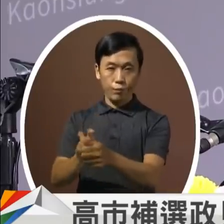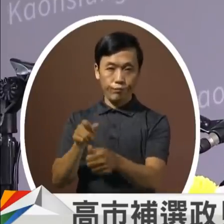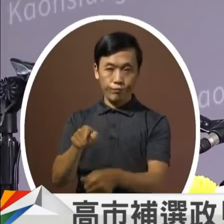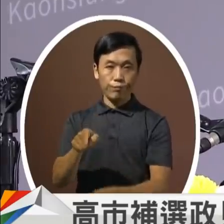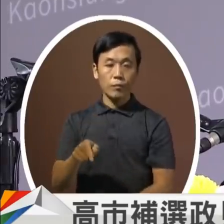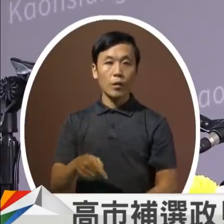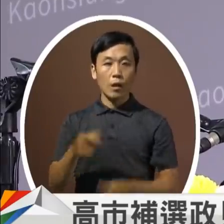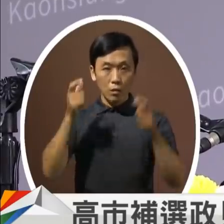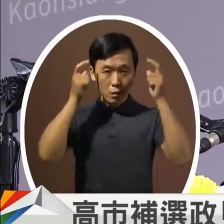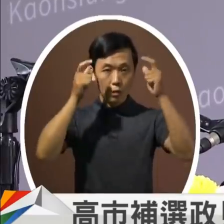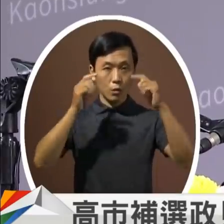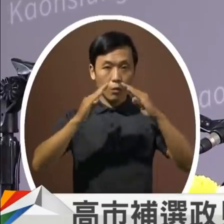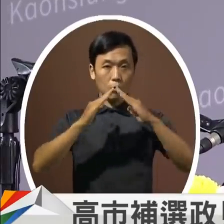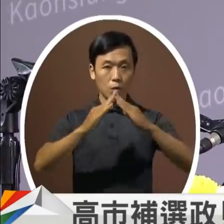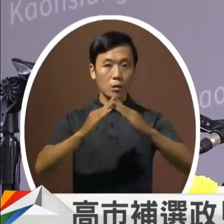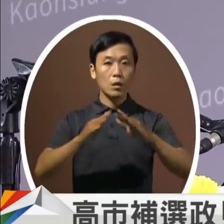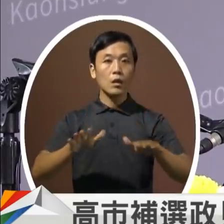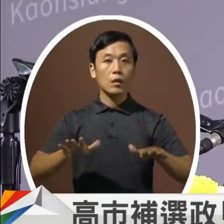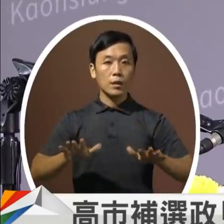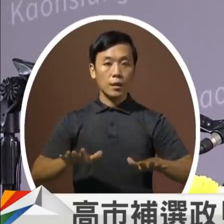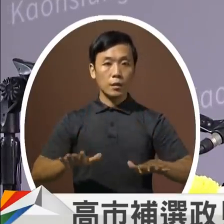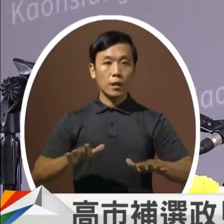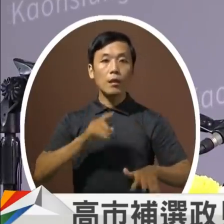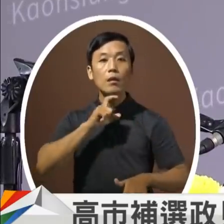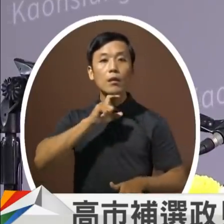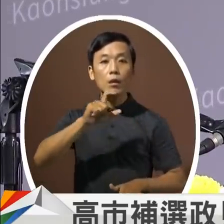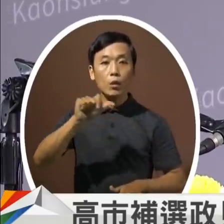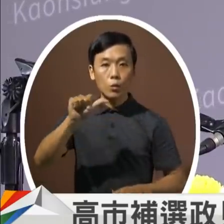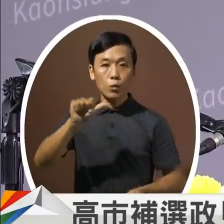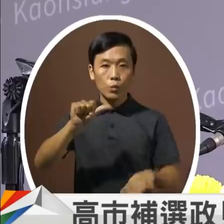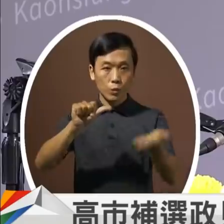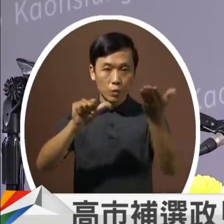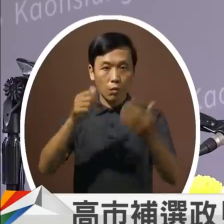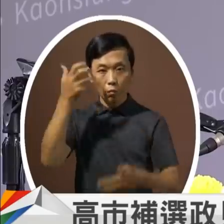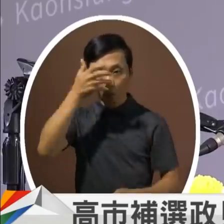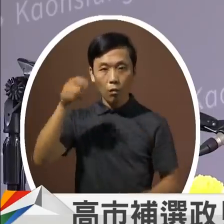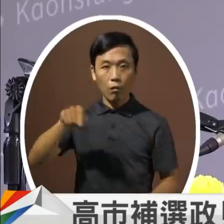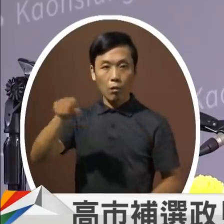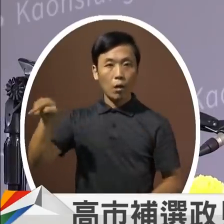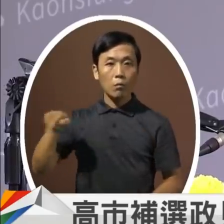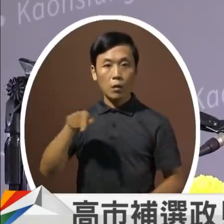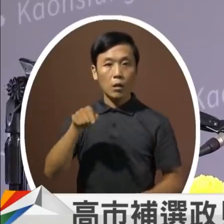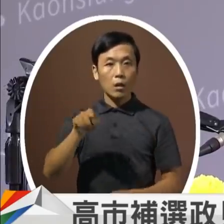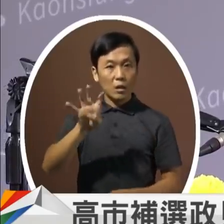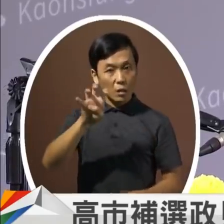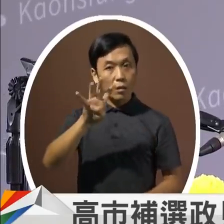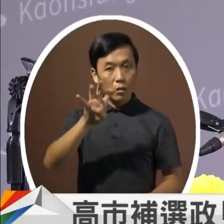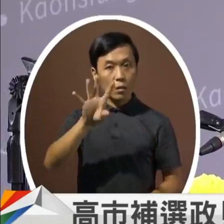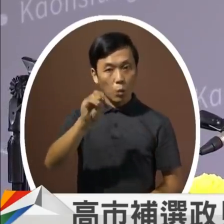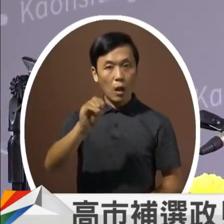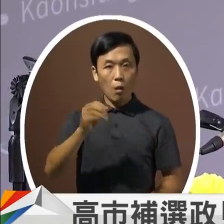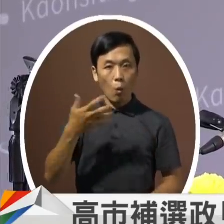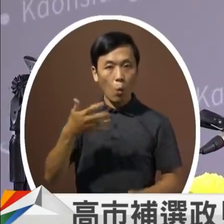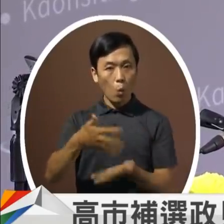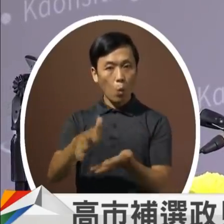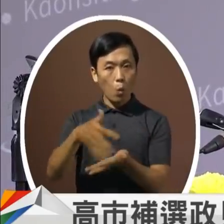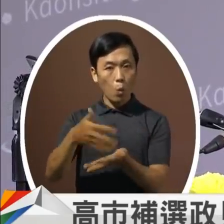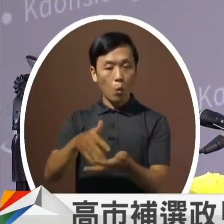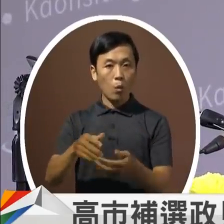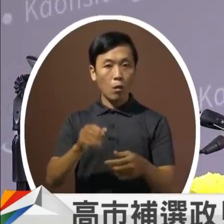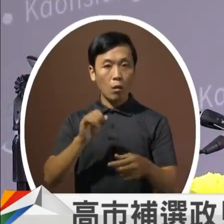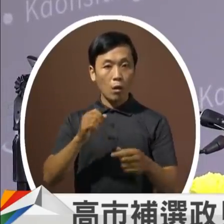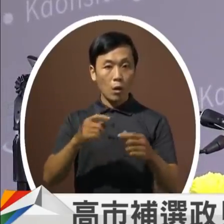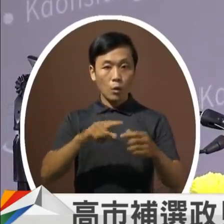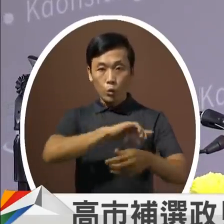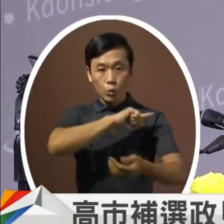高雄市目前65岁以上老人也有44万人约占总人